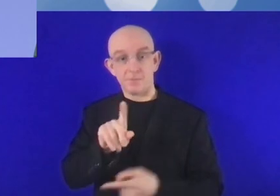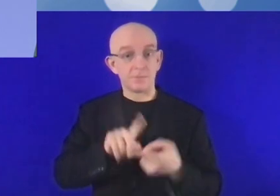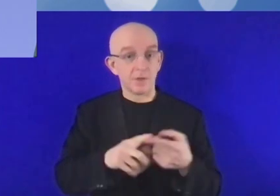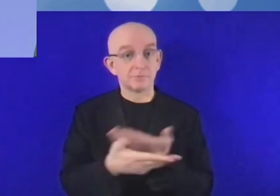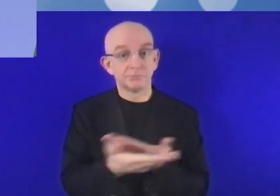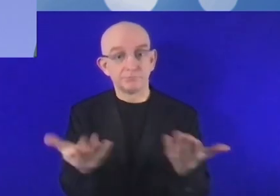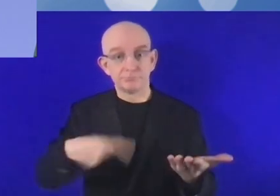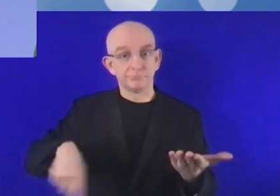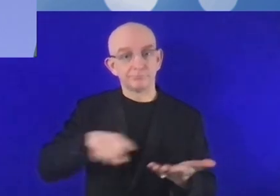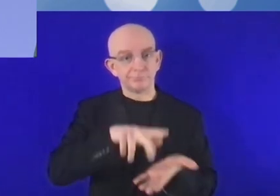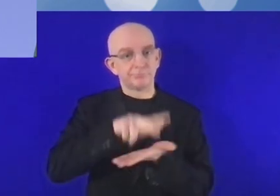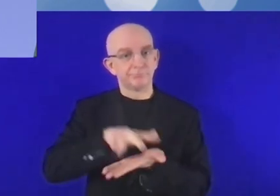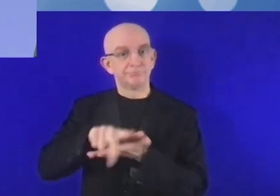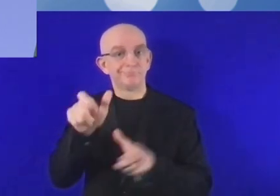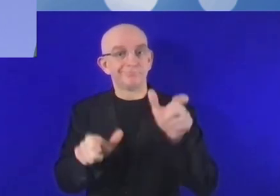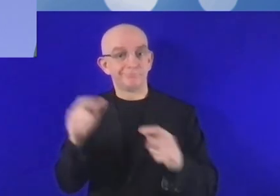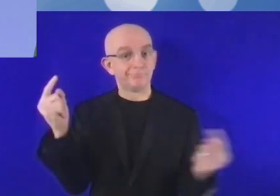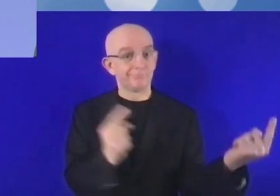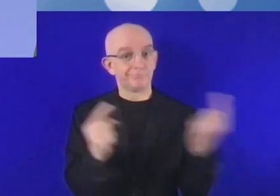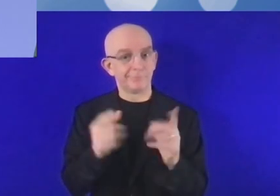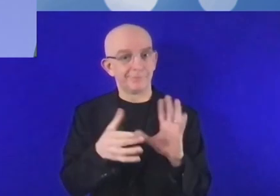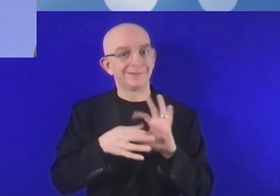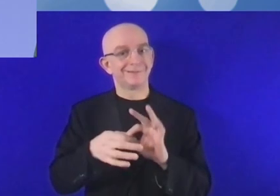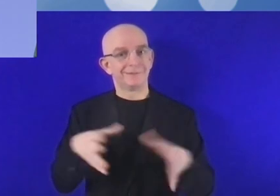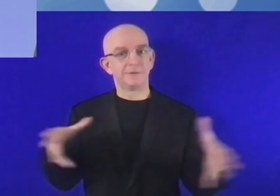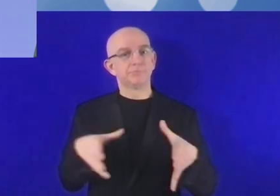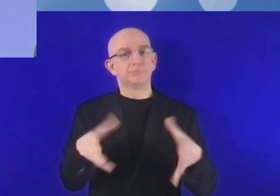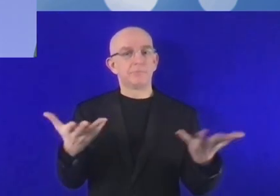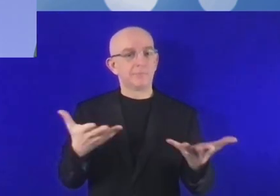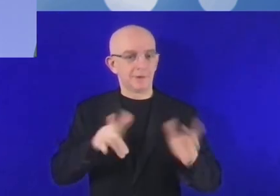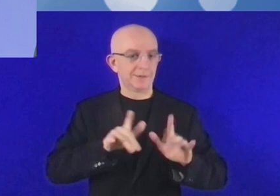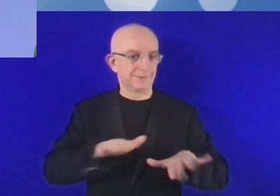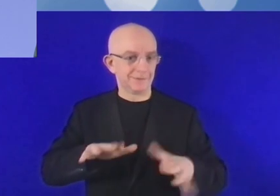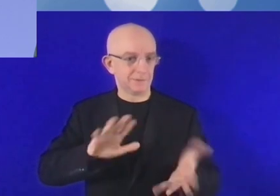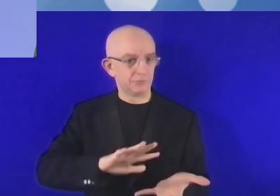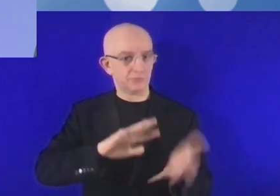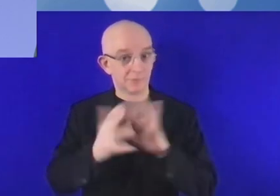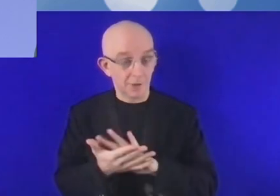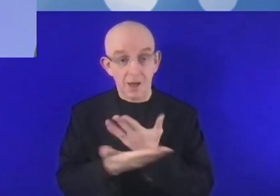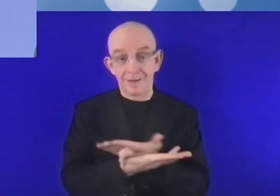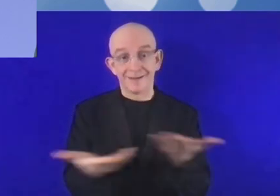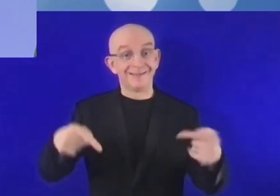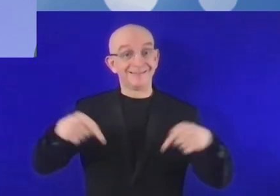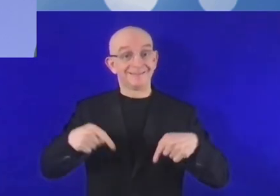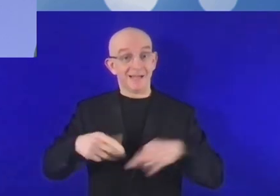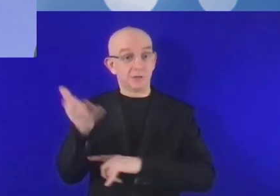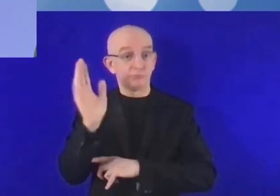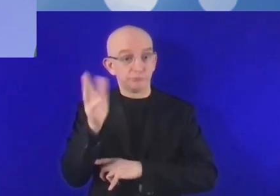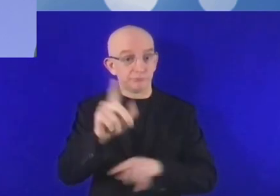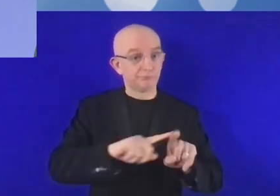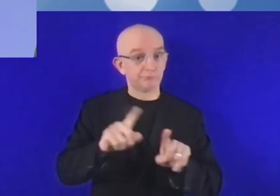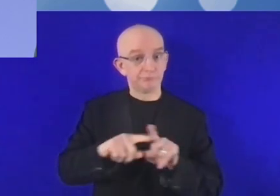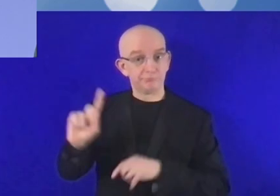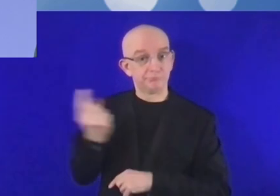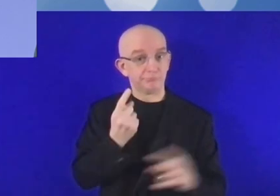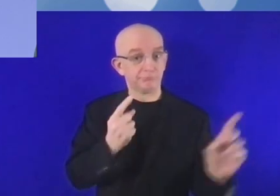Ce sont réunis ici les décideurs, les gens qui prennent des décisions. Nous allons avoir l'occasion de